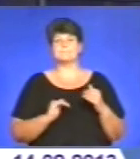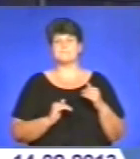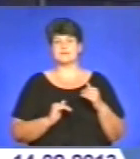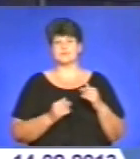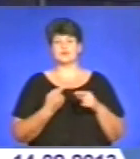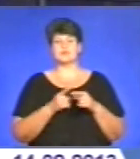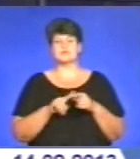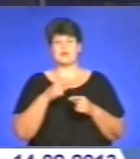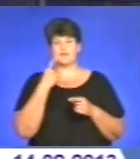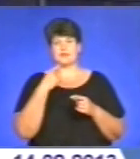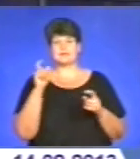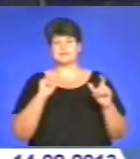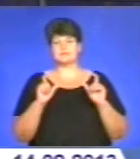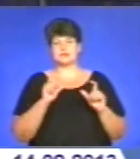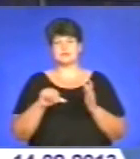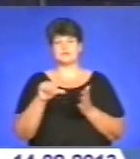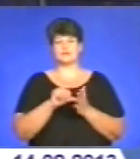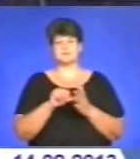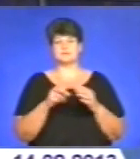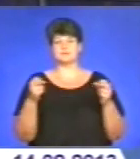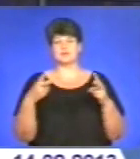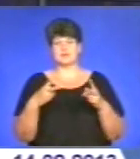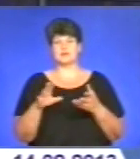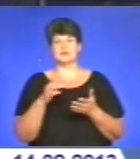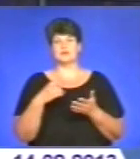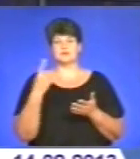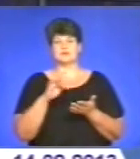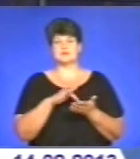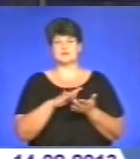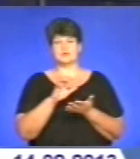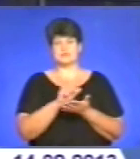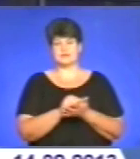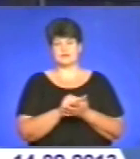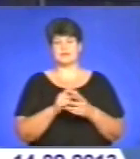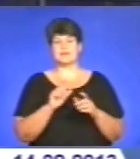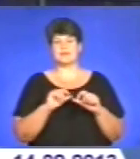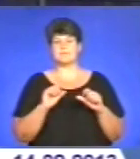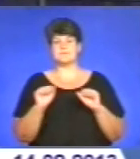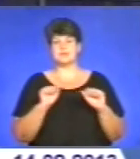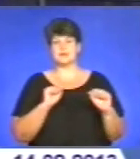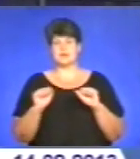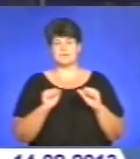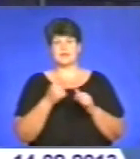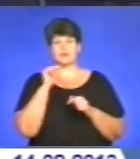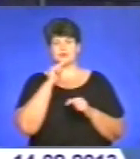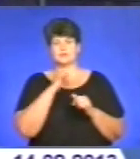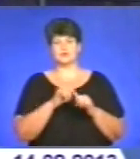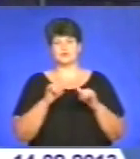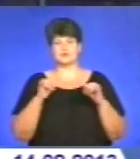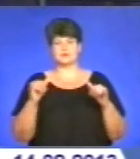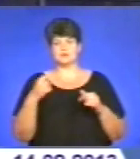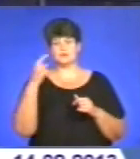Про це говорили на семінарі за участю фахівців обласного центру зайнятості, Департаменту економічного розвитку обласної державної